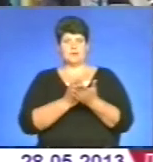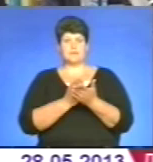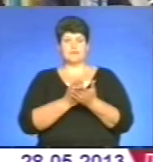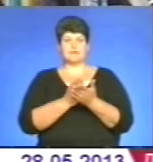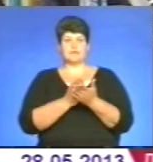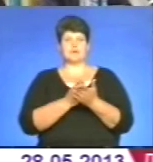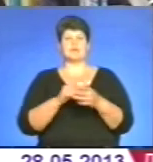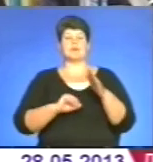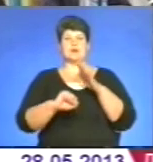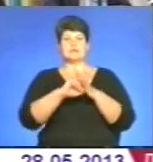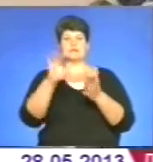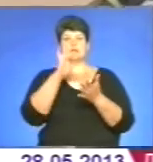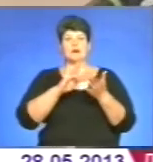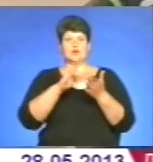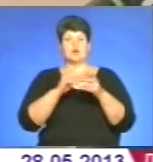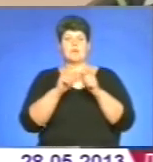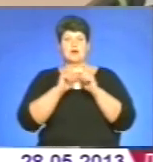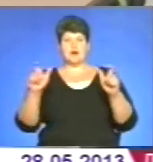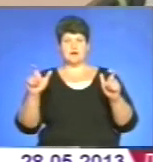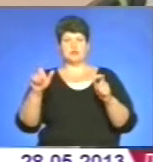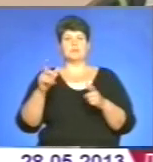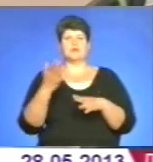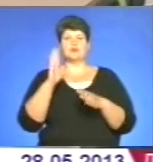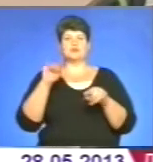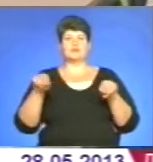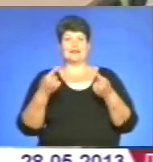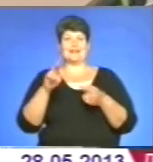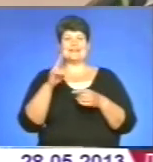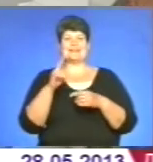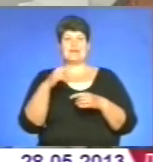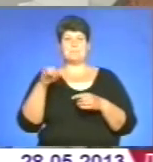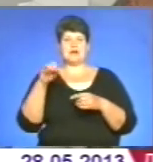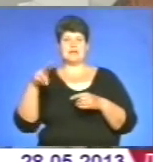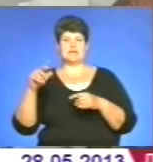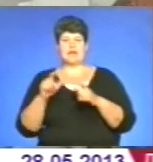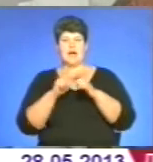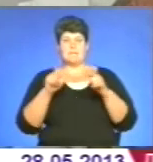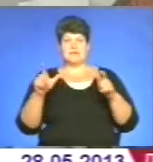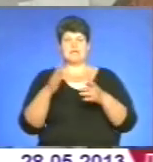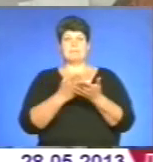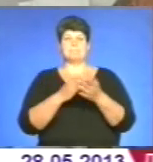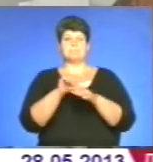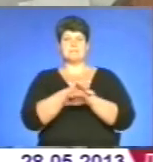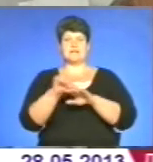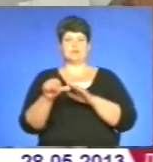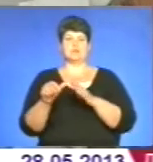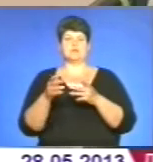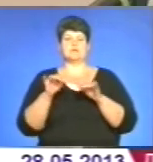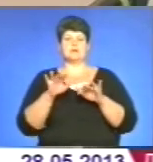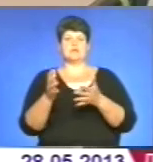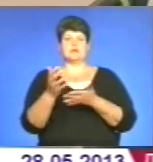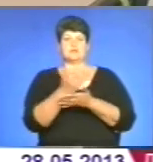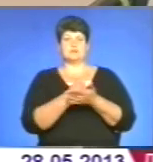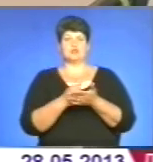Центрального апарату Державної митної служби України створили департамент митної справи Міністерства доходів і зборів України. До